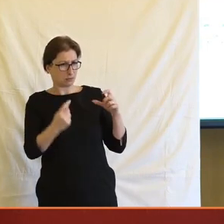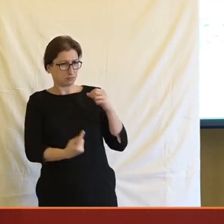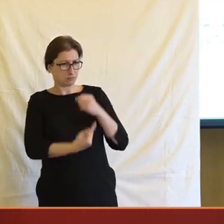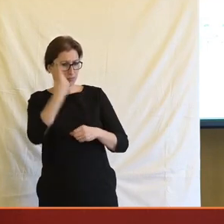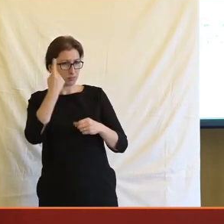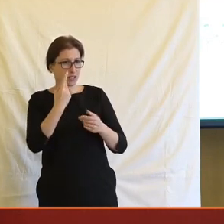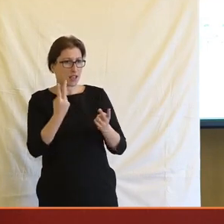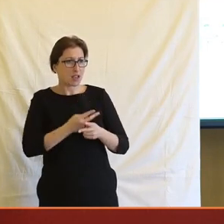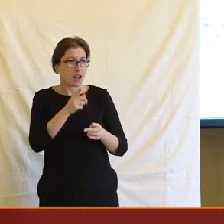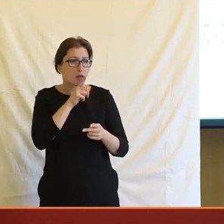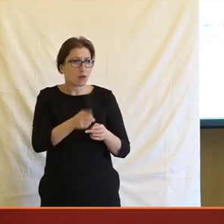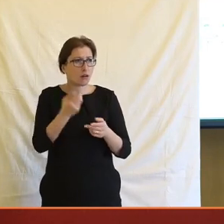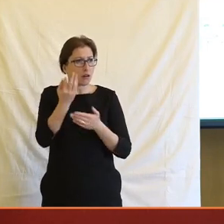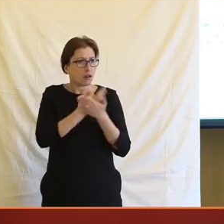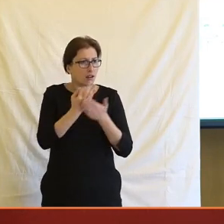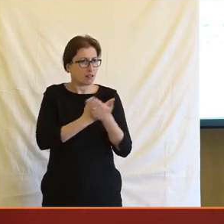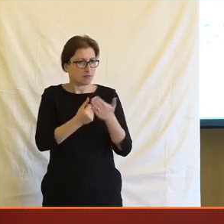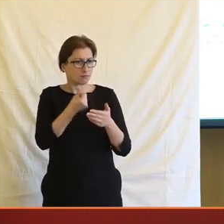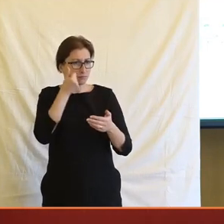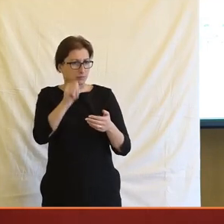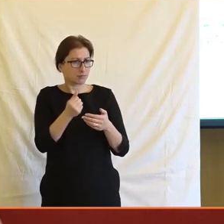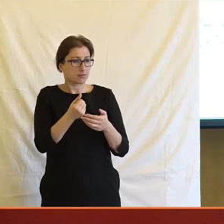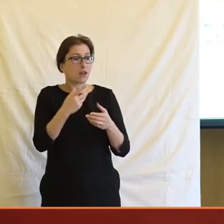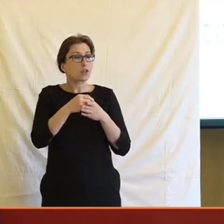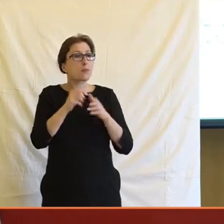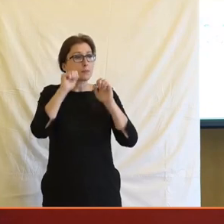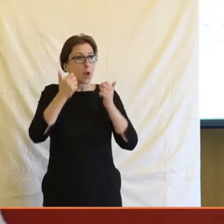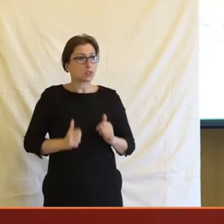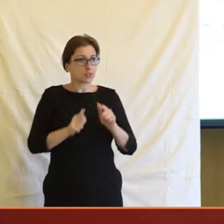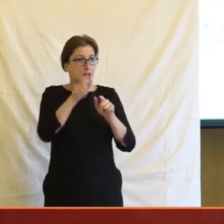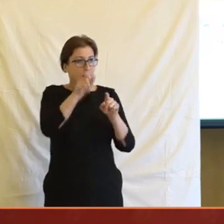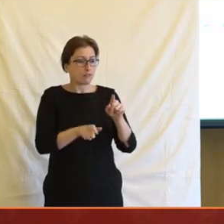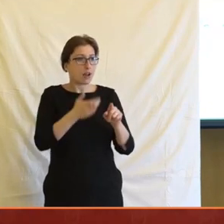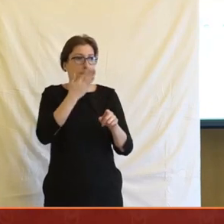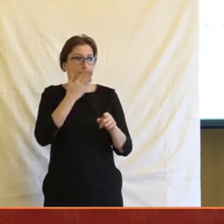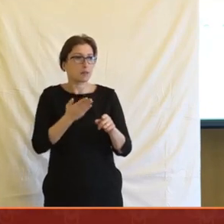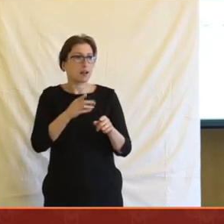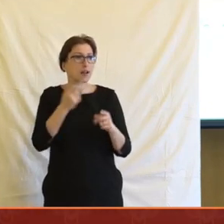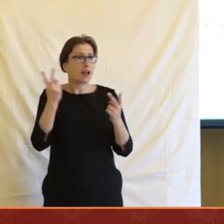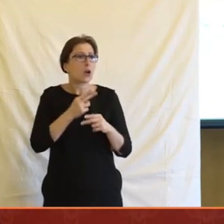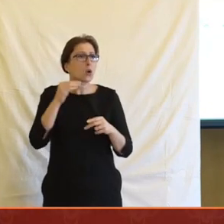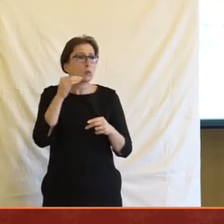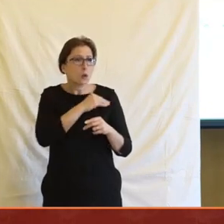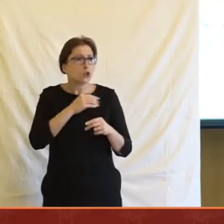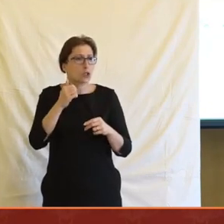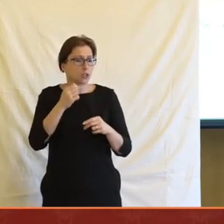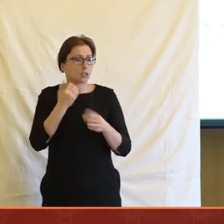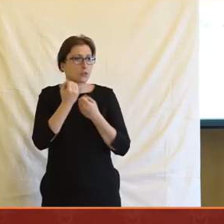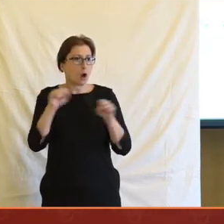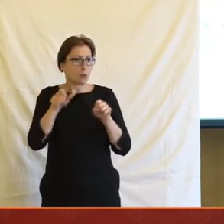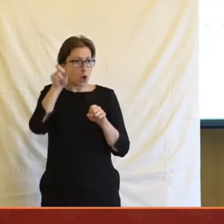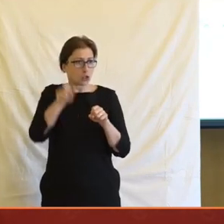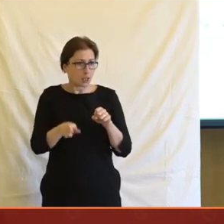vypadalo jako taková dost surrealistická malba a jedna z těch postav, která tam byla vygenerovaná, vypadala dost jako Bohuslav Svoboda, ač to nebylo cílem.